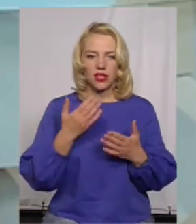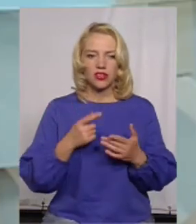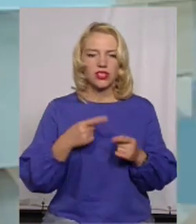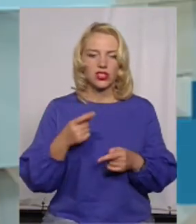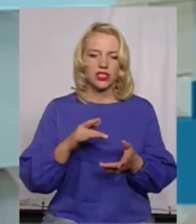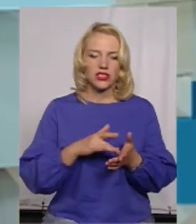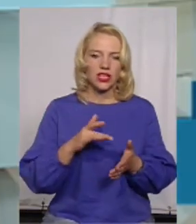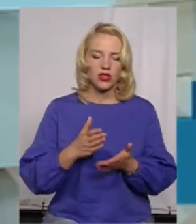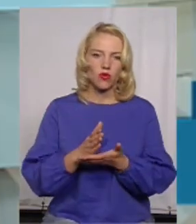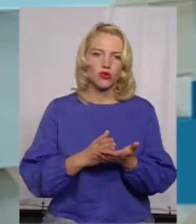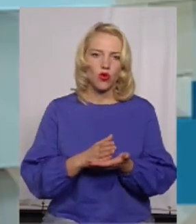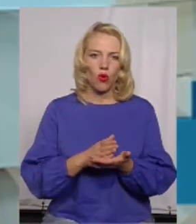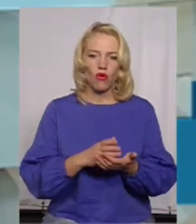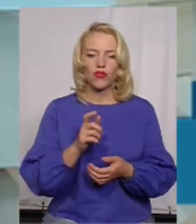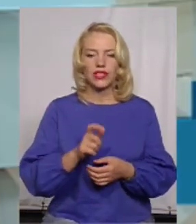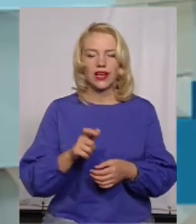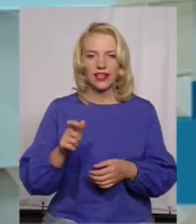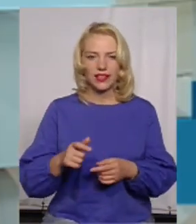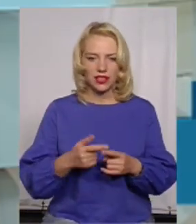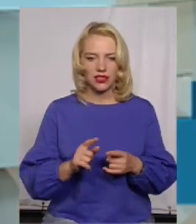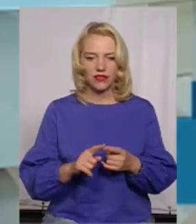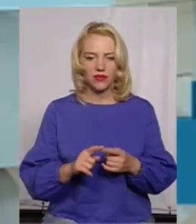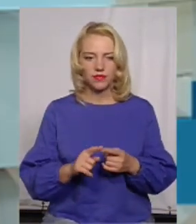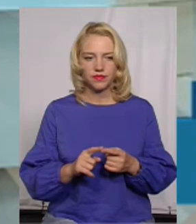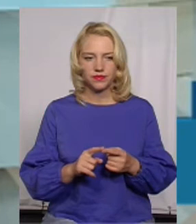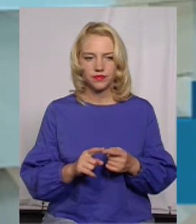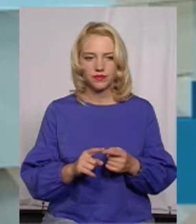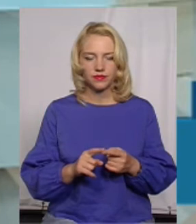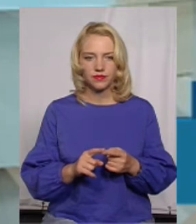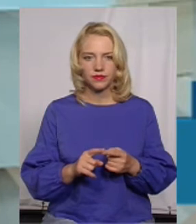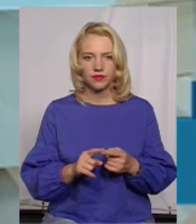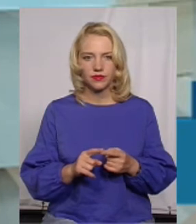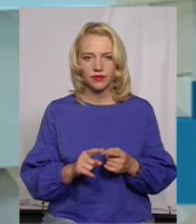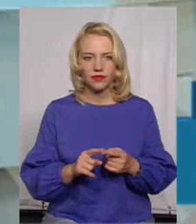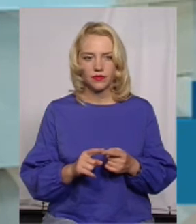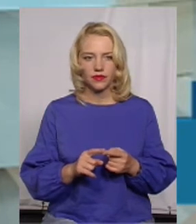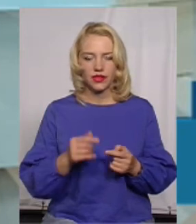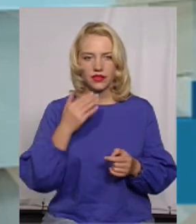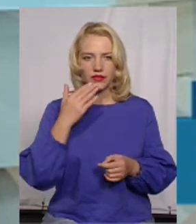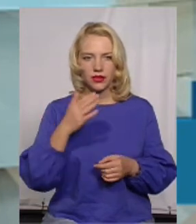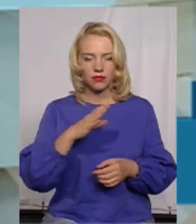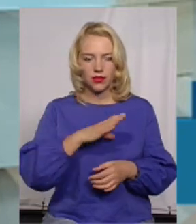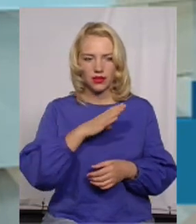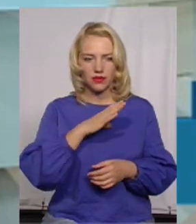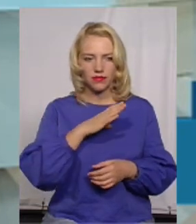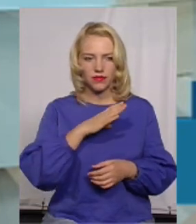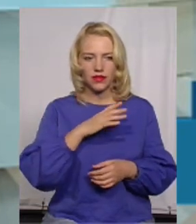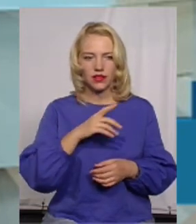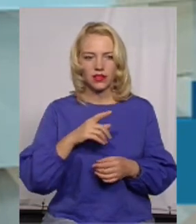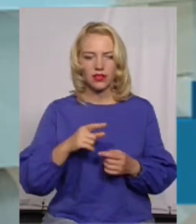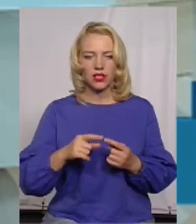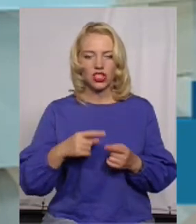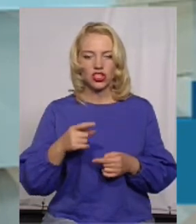клієнтів. Тобто, якщо подивитись, через центр обслуговування клієнтів звернулося, Ні, навпаки, через